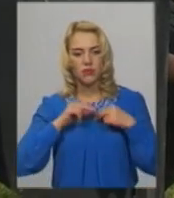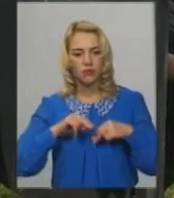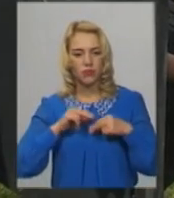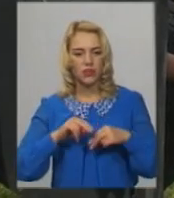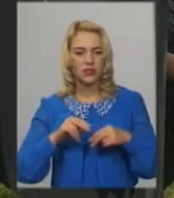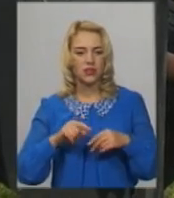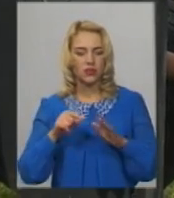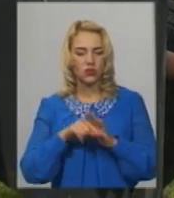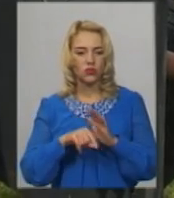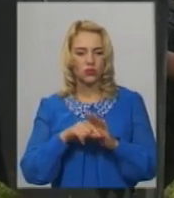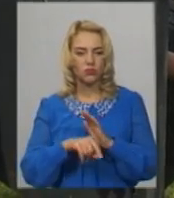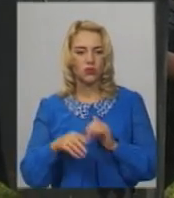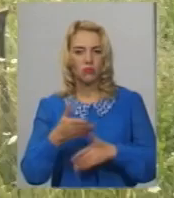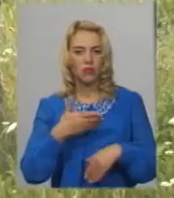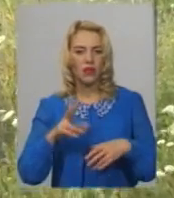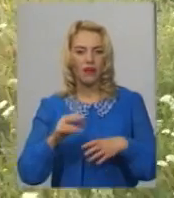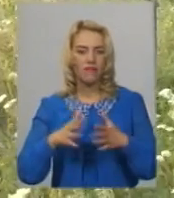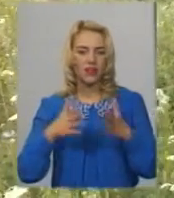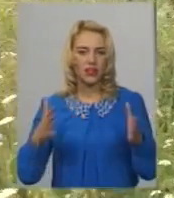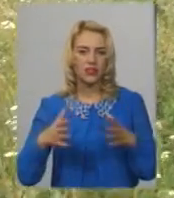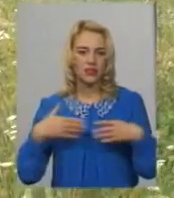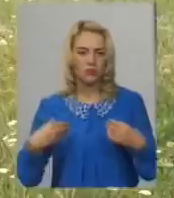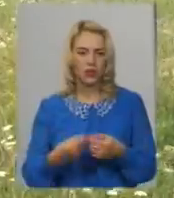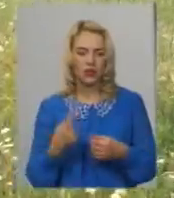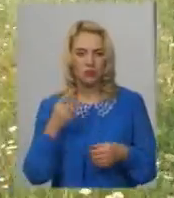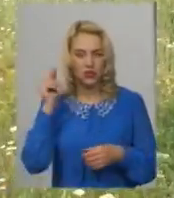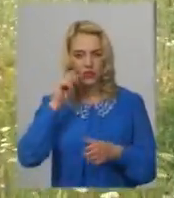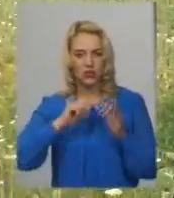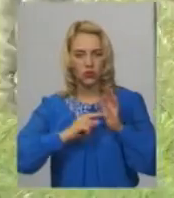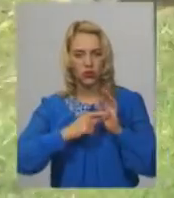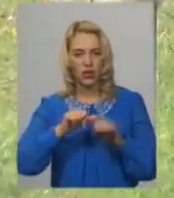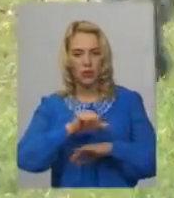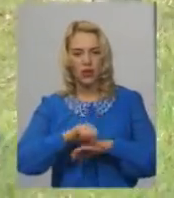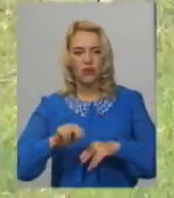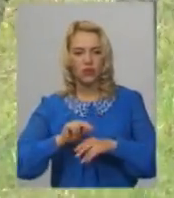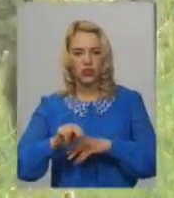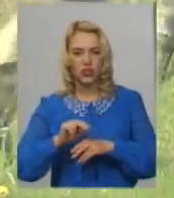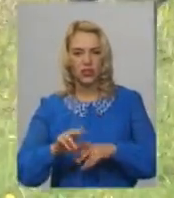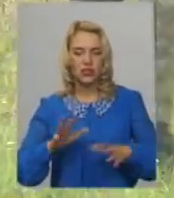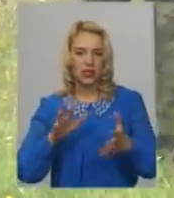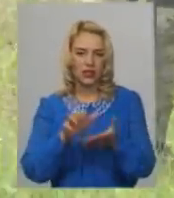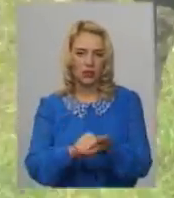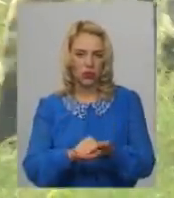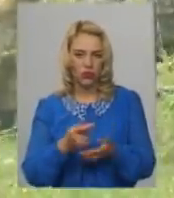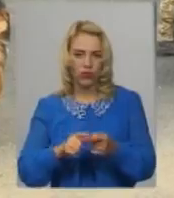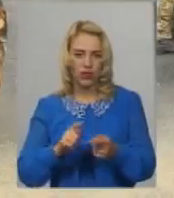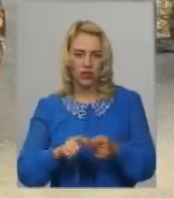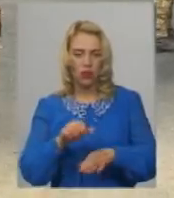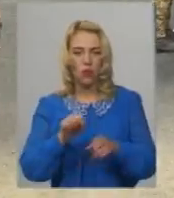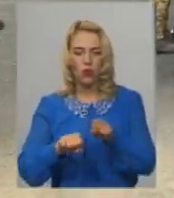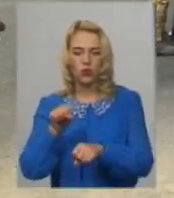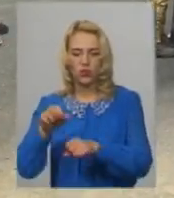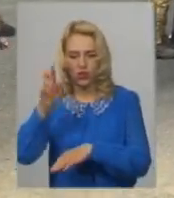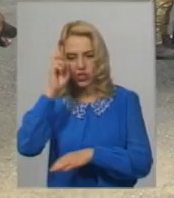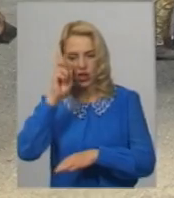ми як одна велика сім'я». На першій навчальній точці прикордонники вчили резервістів затримувати порушників державного кордону. На